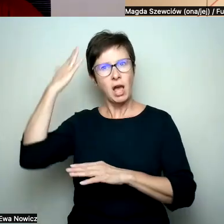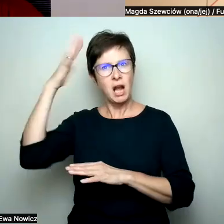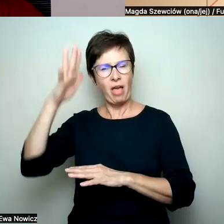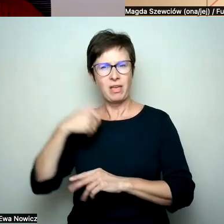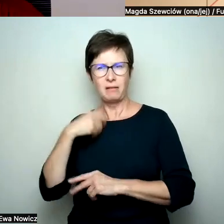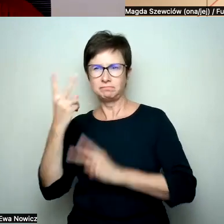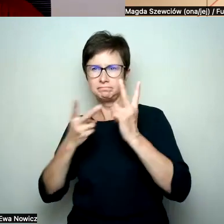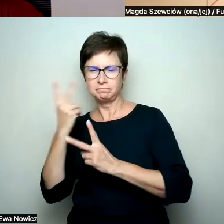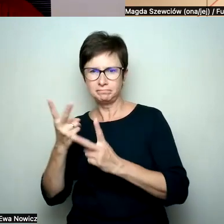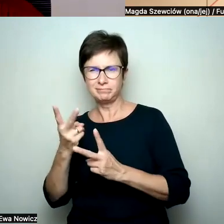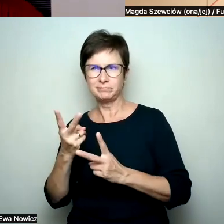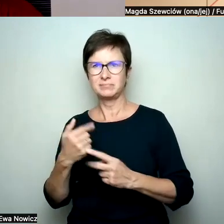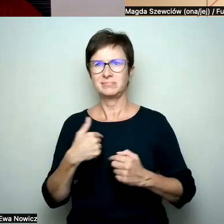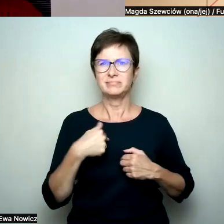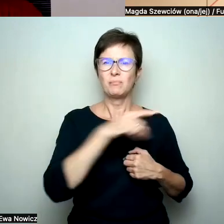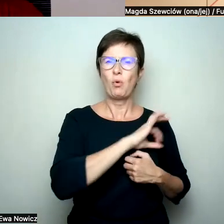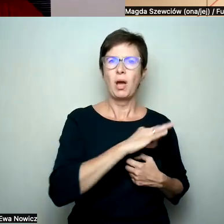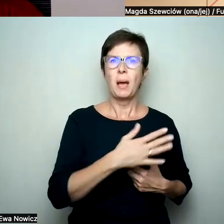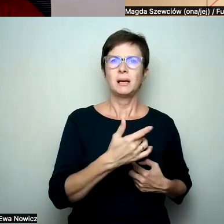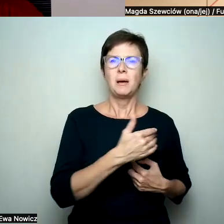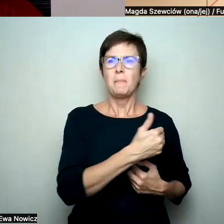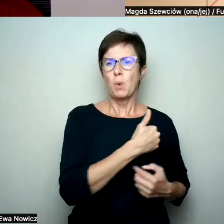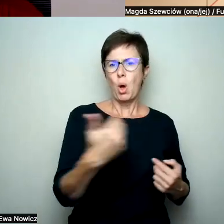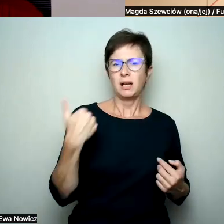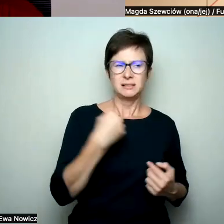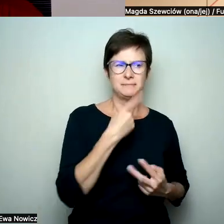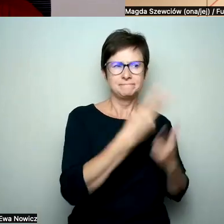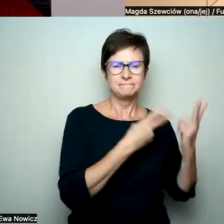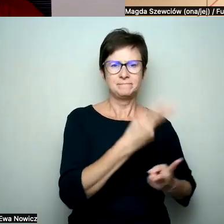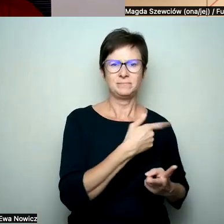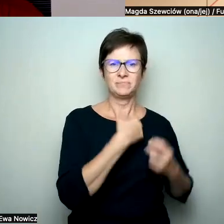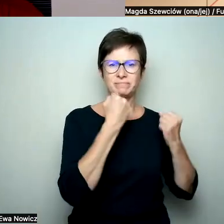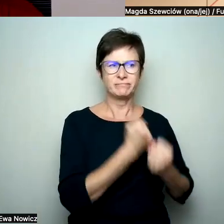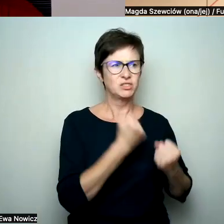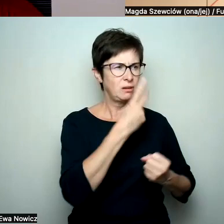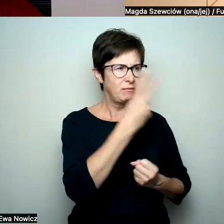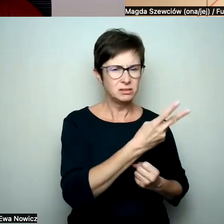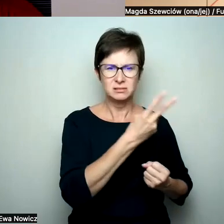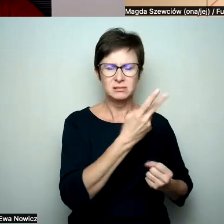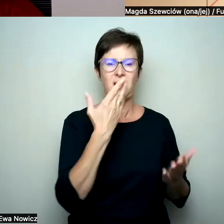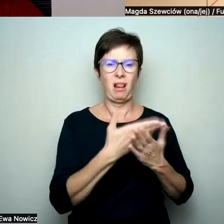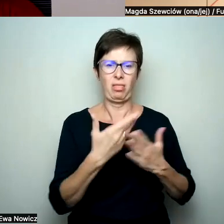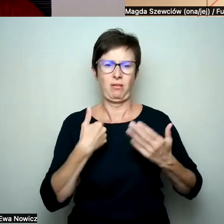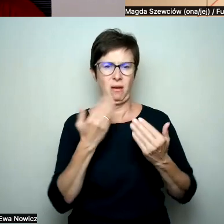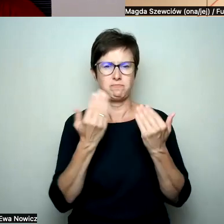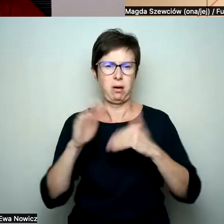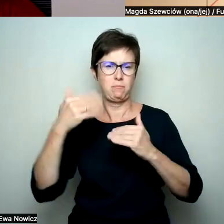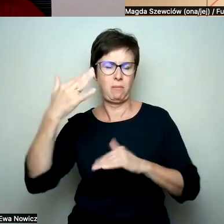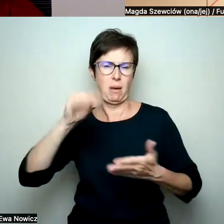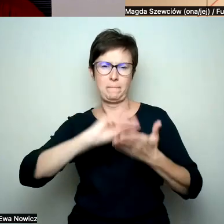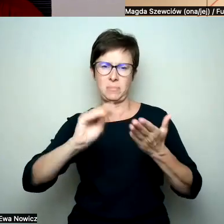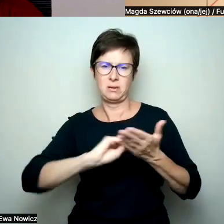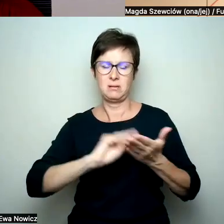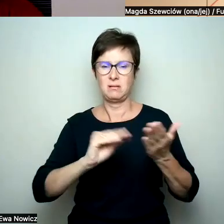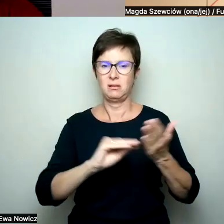bardziej zaczęła mnie ubierać ta Polska i zaczęłam się wypowiadać właśnie na te tematy. Bo